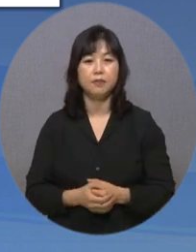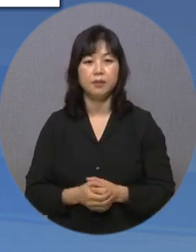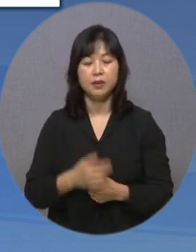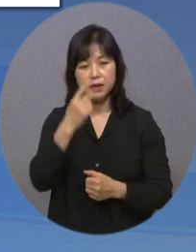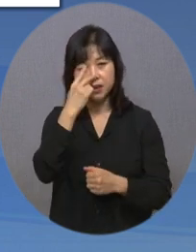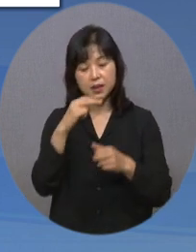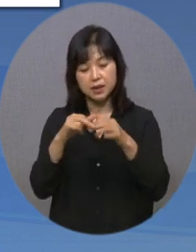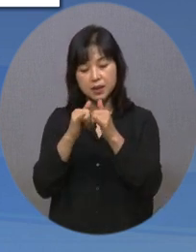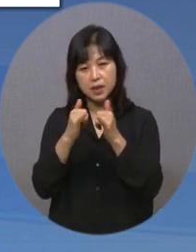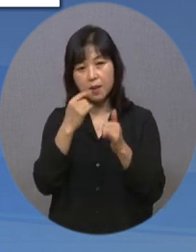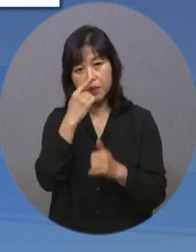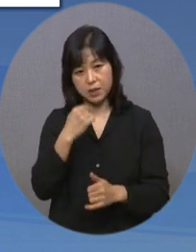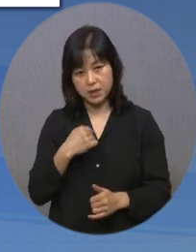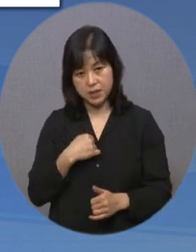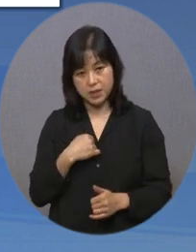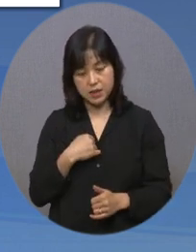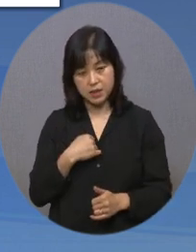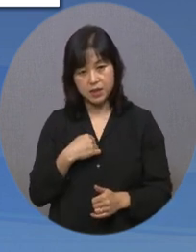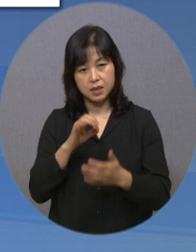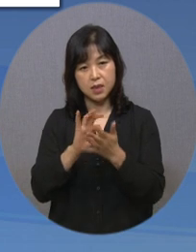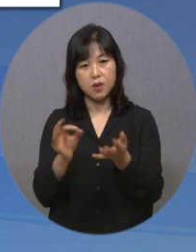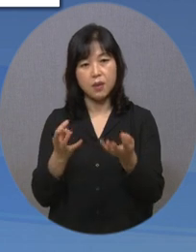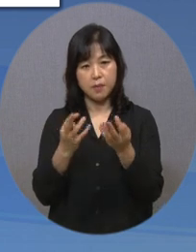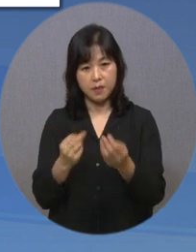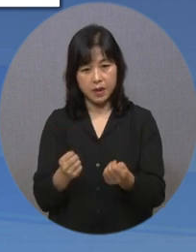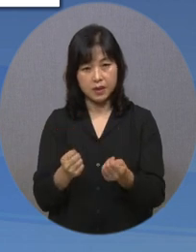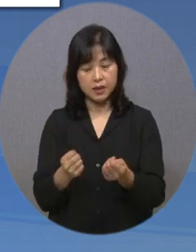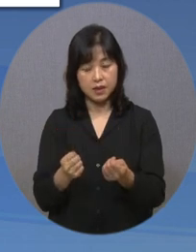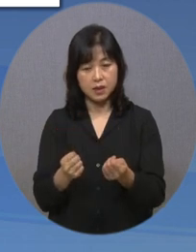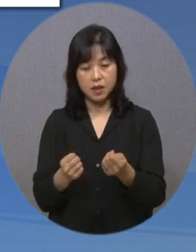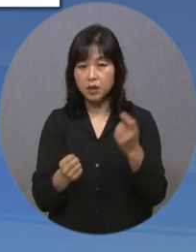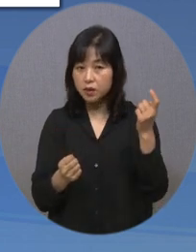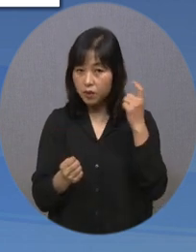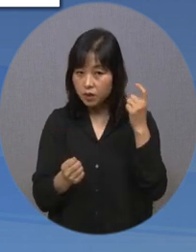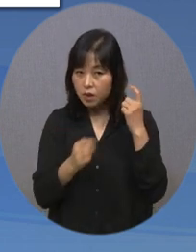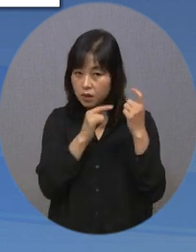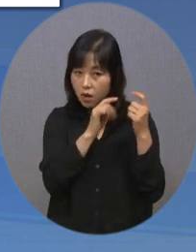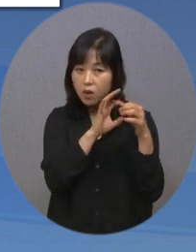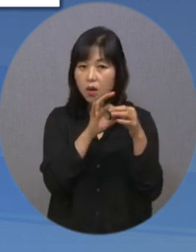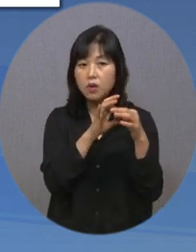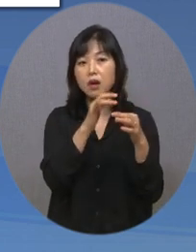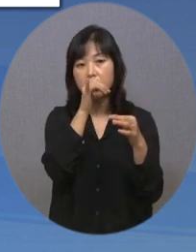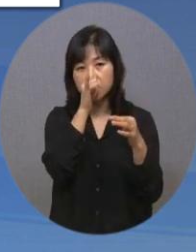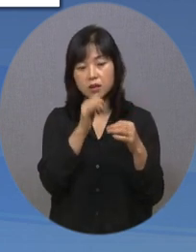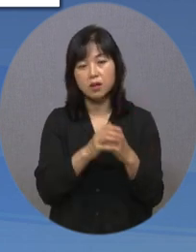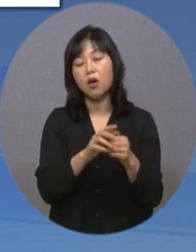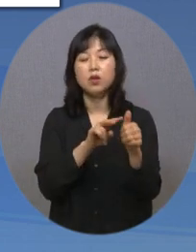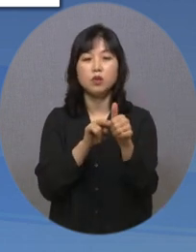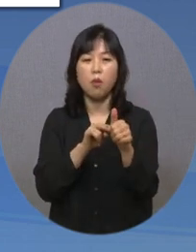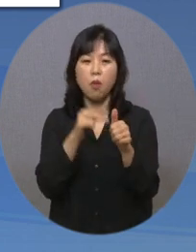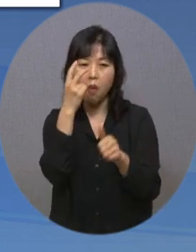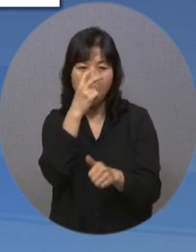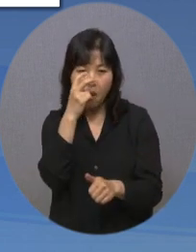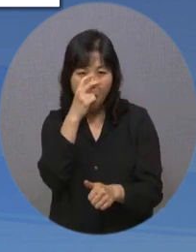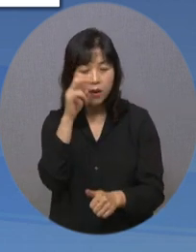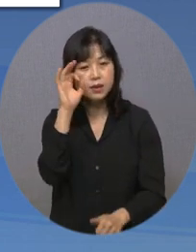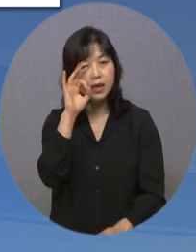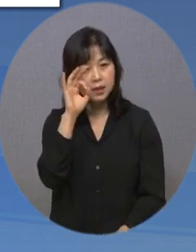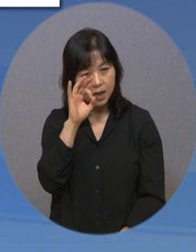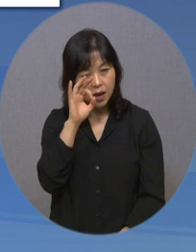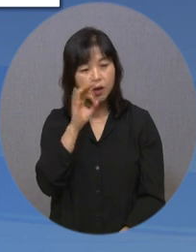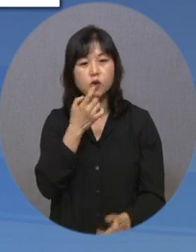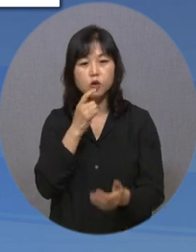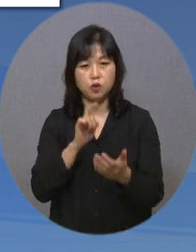시각장애인 당사자가 주로 사용하는 음성 듣기 기능에 최적화돼 있어 정보검색이 쉽고 간편한 것이 특징입니다.